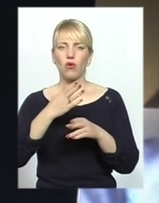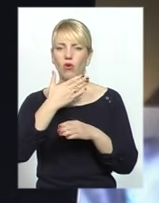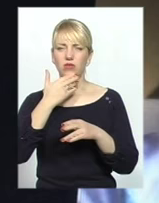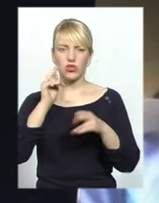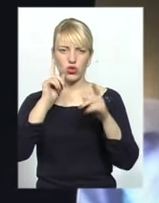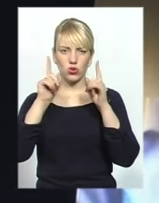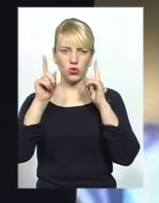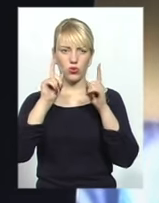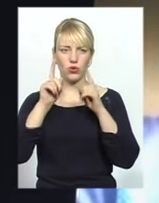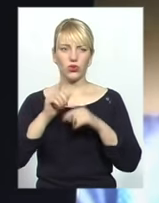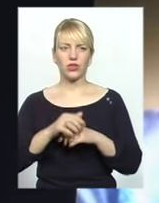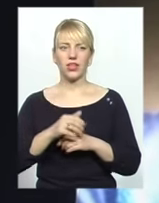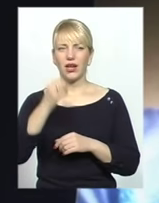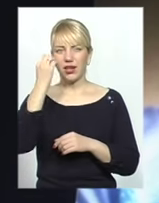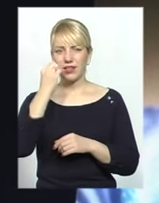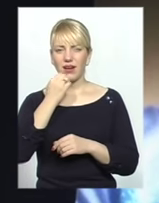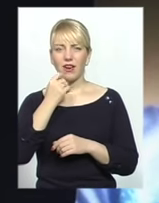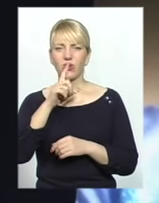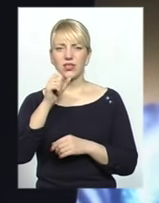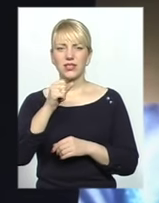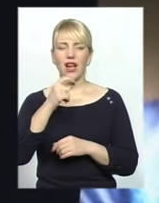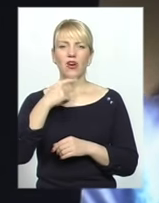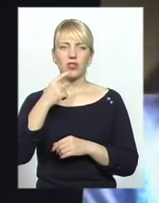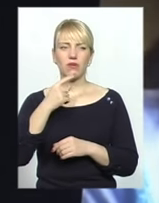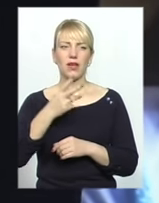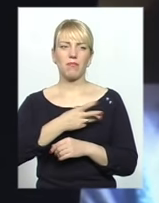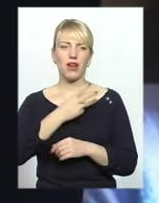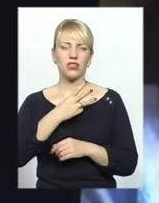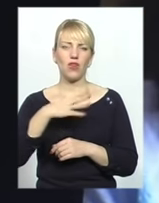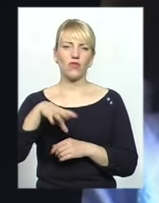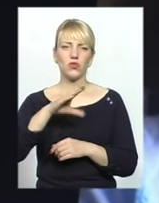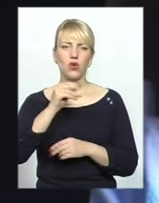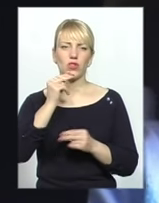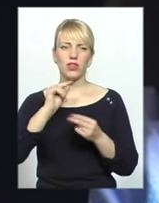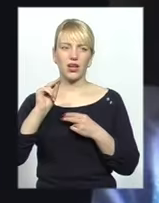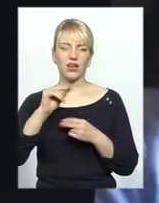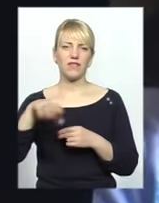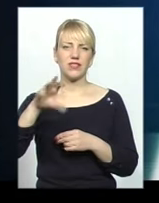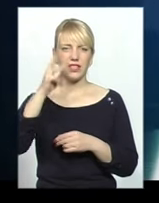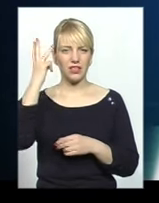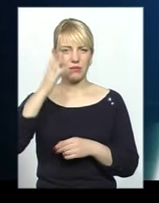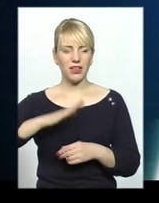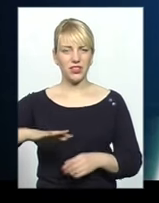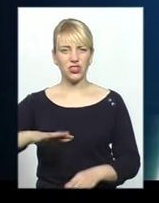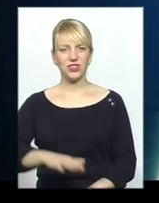дякую за розмову. Я вам дуже дякую і бажаю всього найкращого всіх Мінищин і мені.